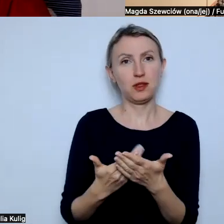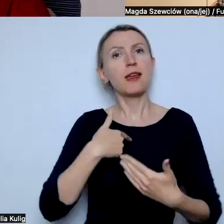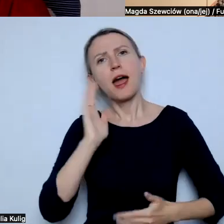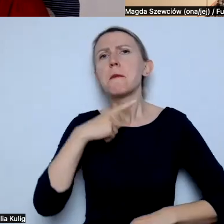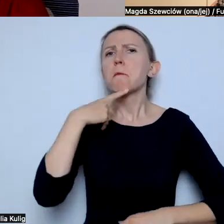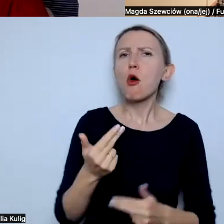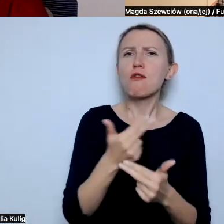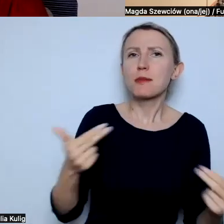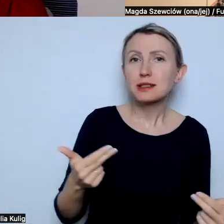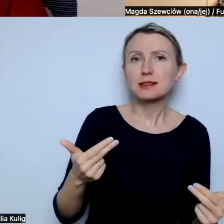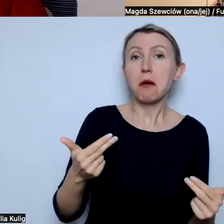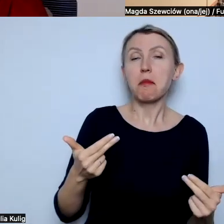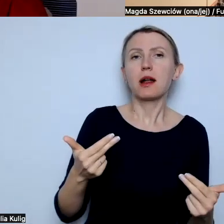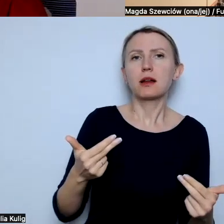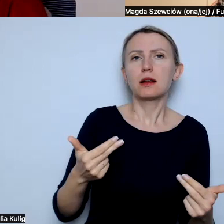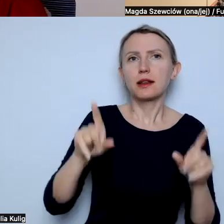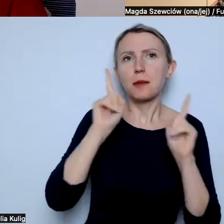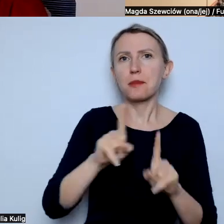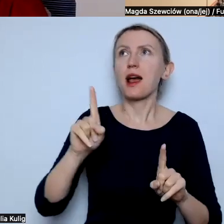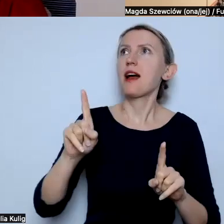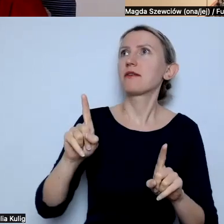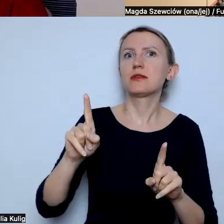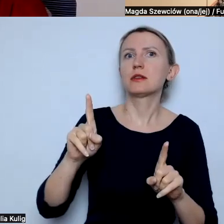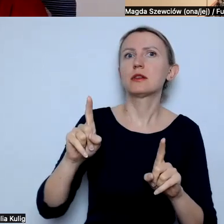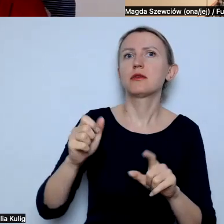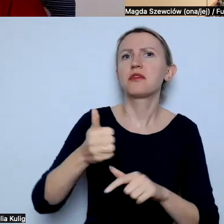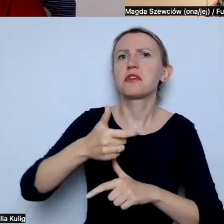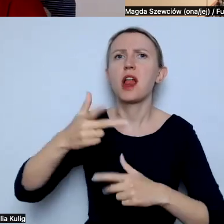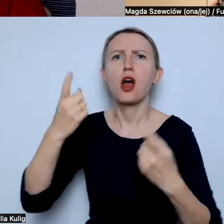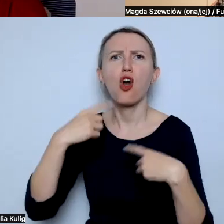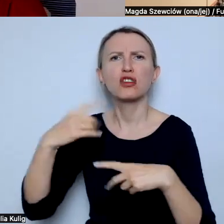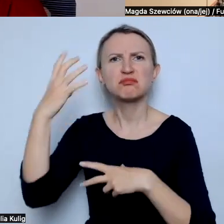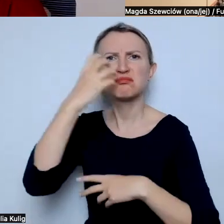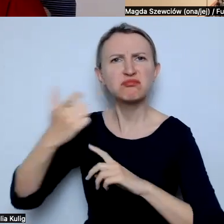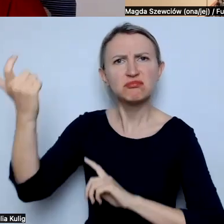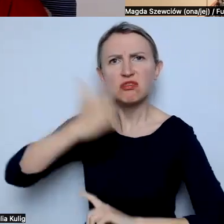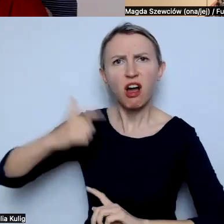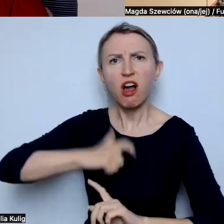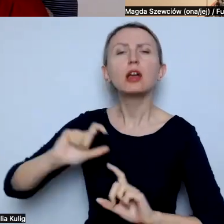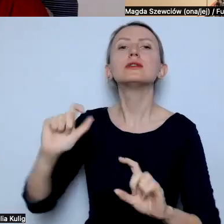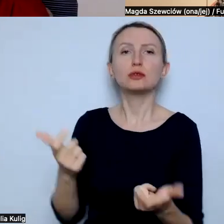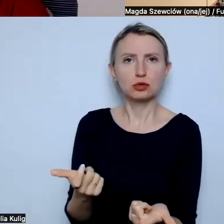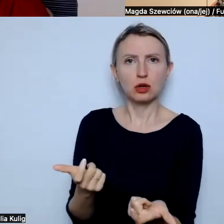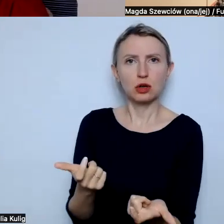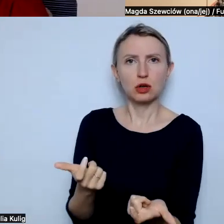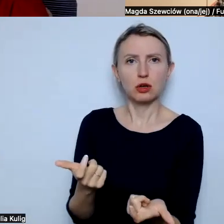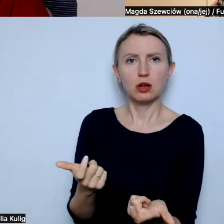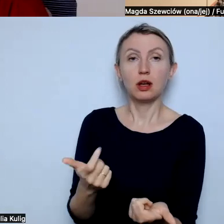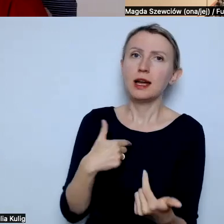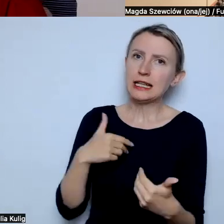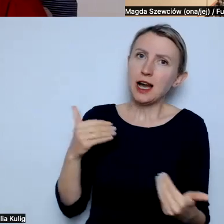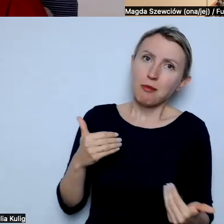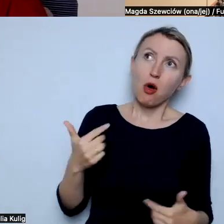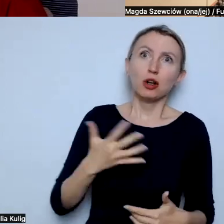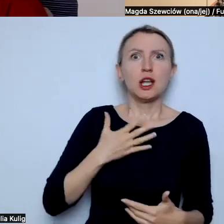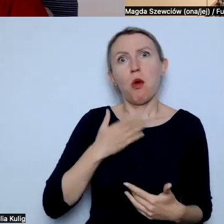jakiś temat i faktycznie przyjdzie do mnie setka hejterów. Co najgorszego może się stać? No, mogę się bardzo